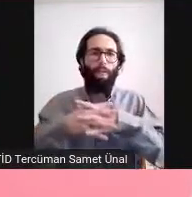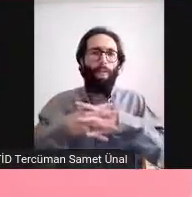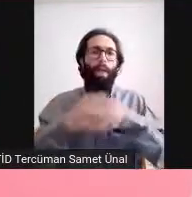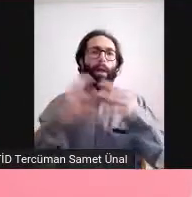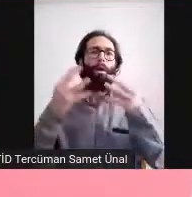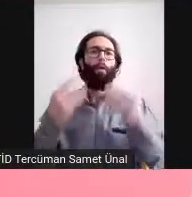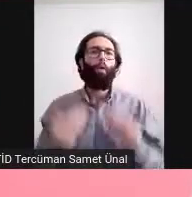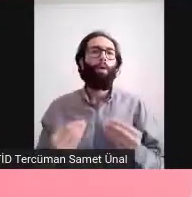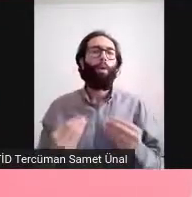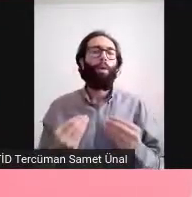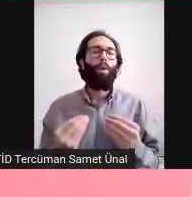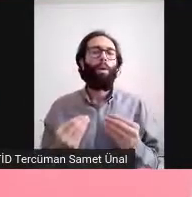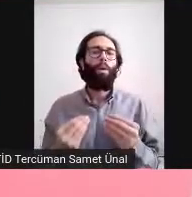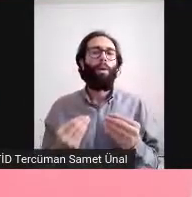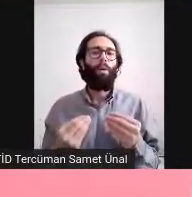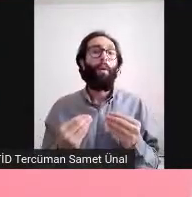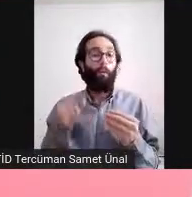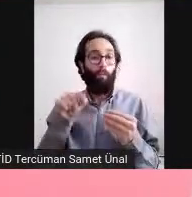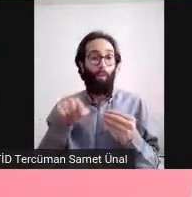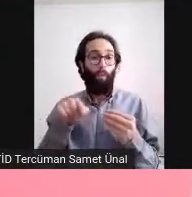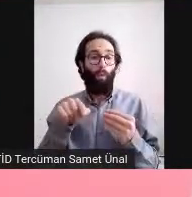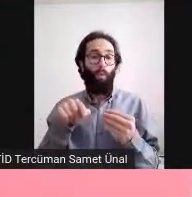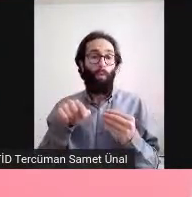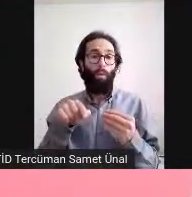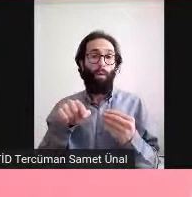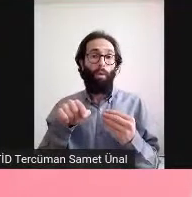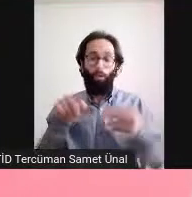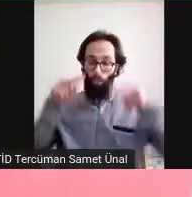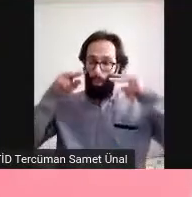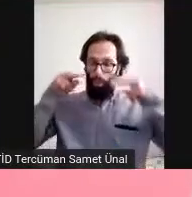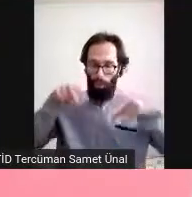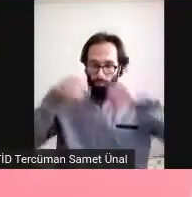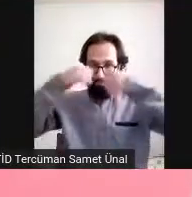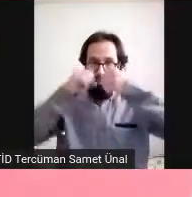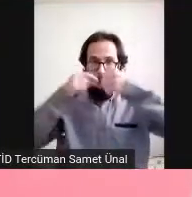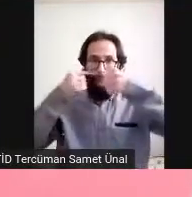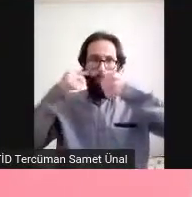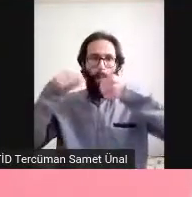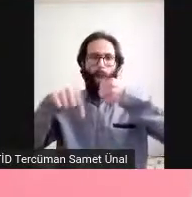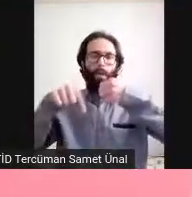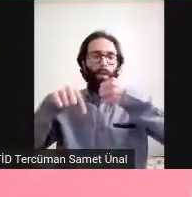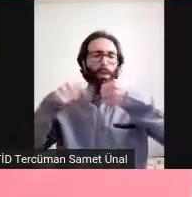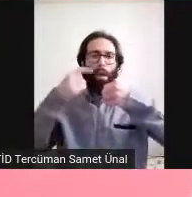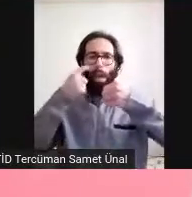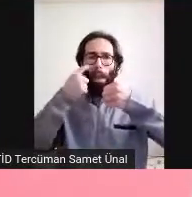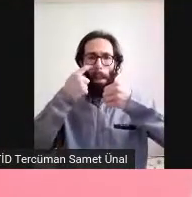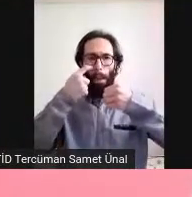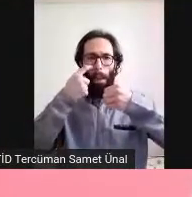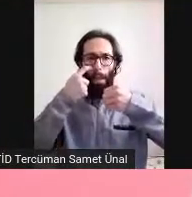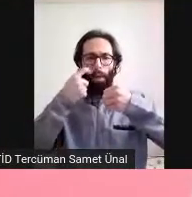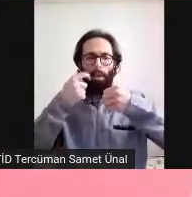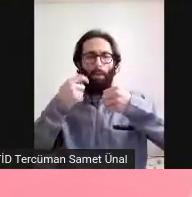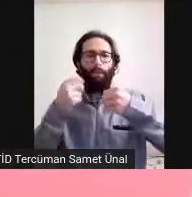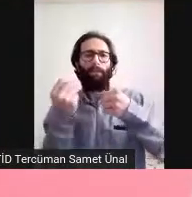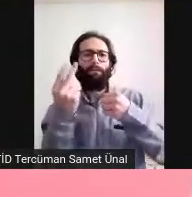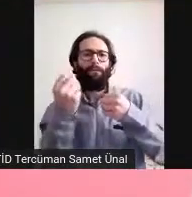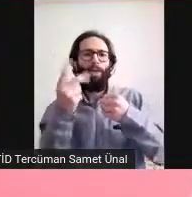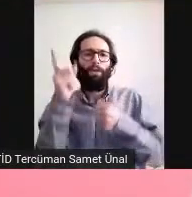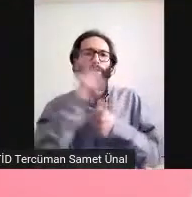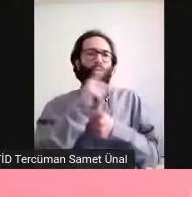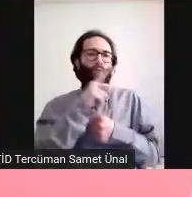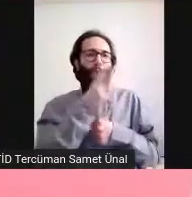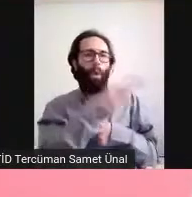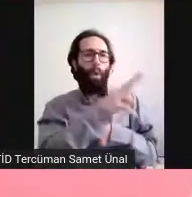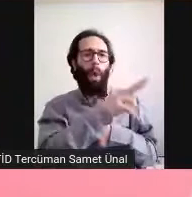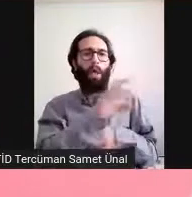Ve demişler ki bu görüntü şeye hiç benzemiyor. Viral enfeksiyona hiç benzemiyor. Bu daha çok